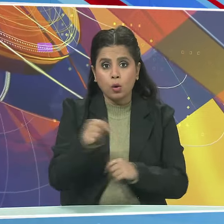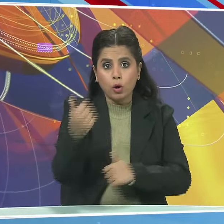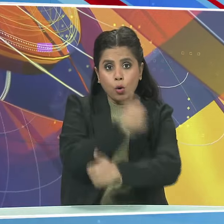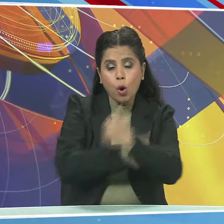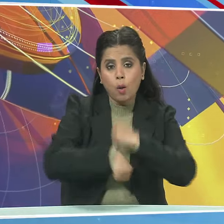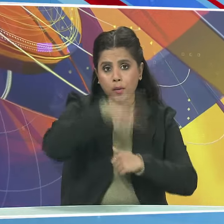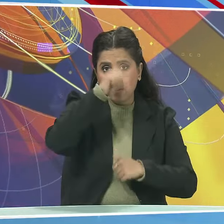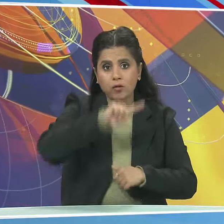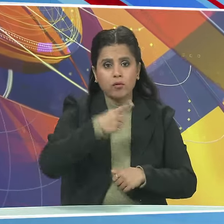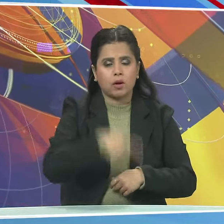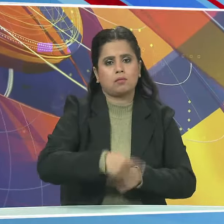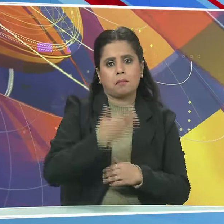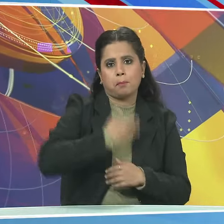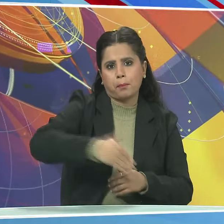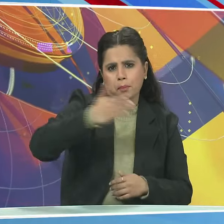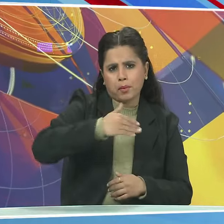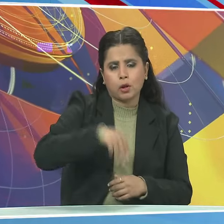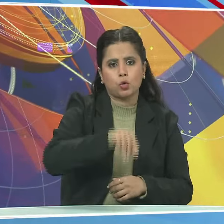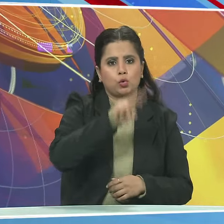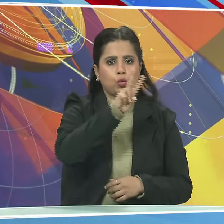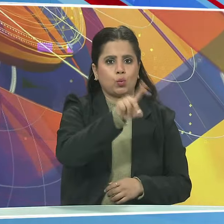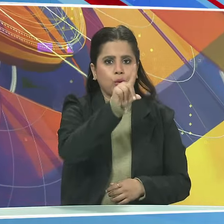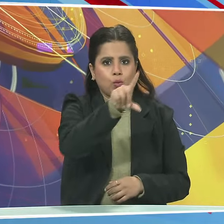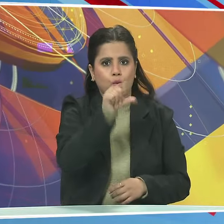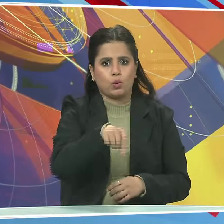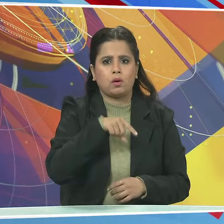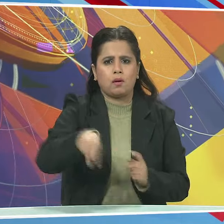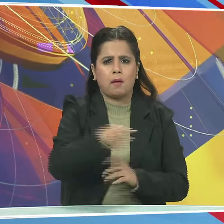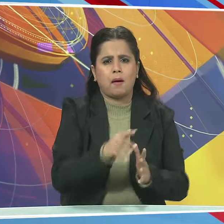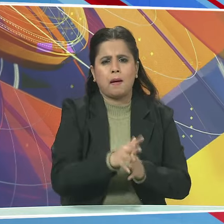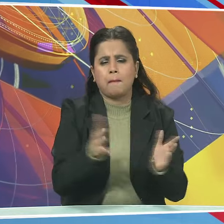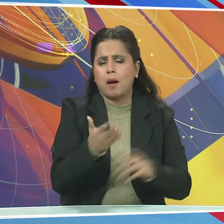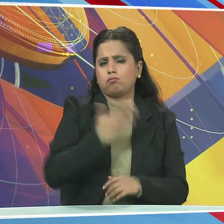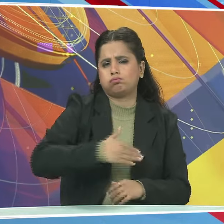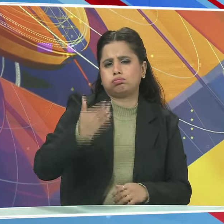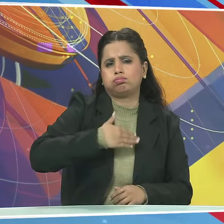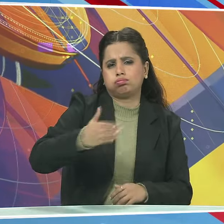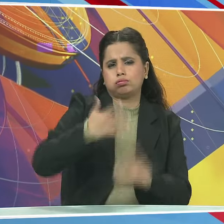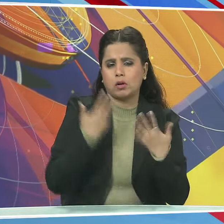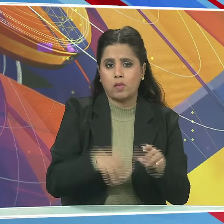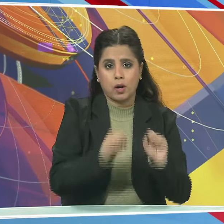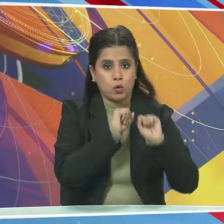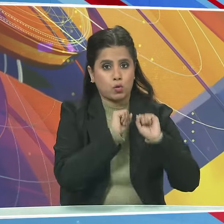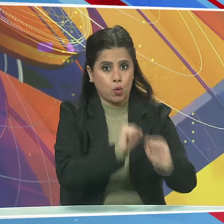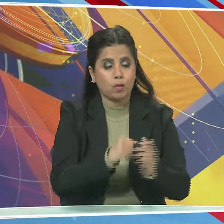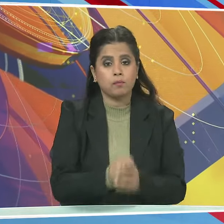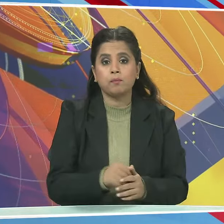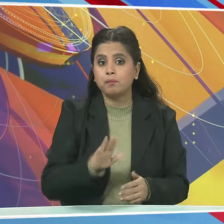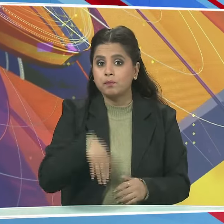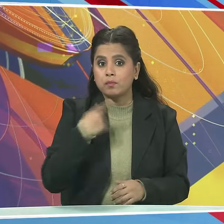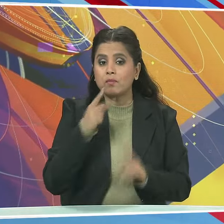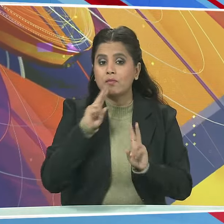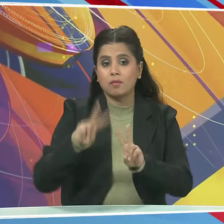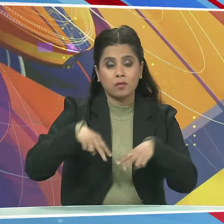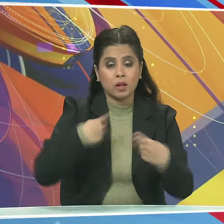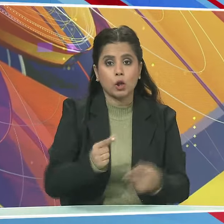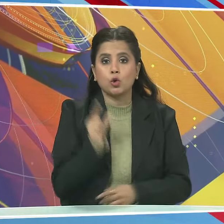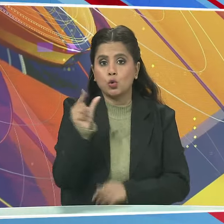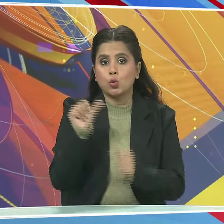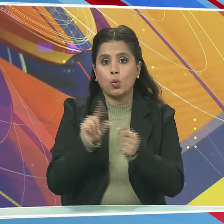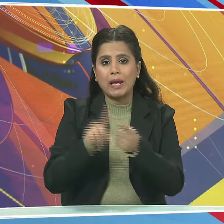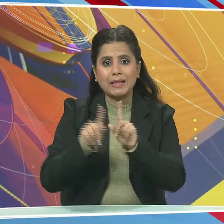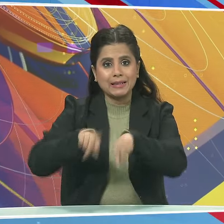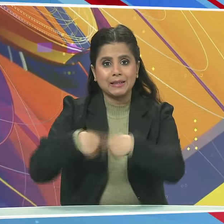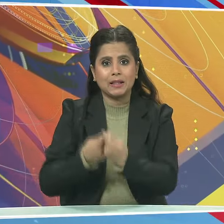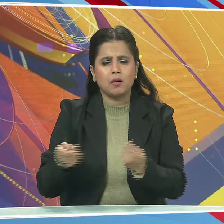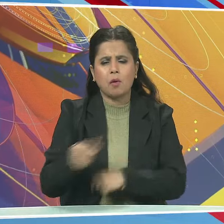भारत ने पहले बल्ले बाजी करते हुए 219 रन का बड़ा स्कोर खड़ा किया था इसके जवाब में UAE की